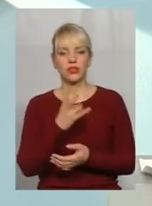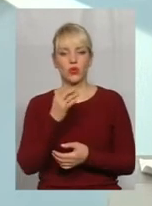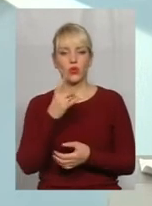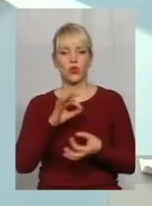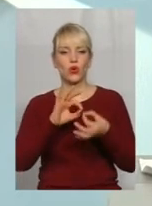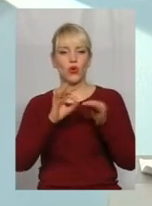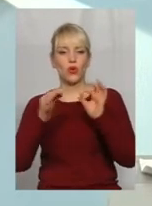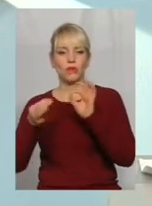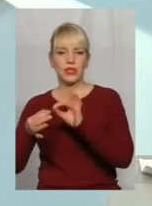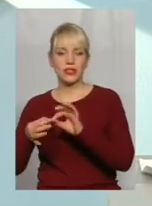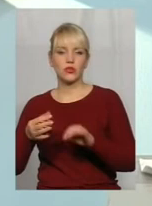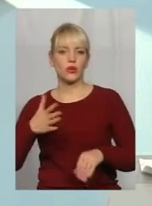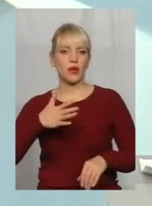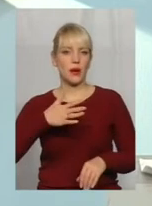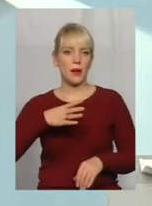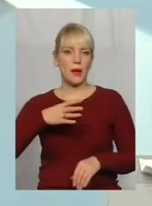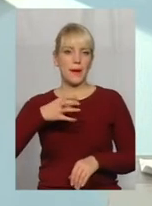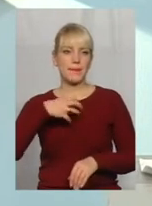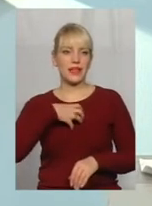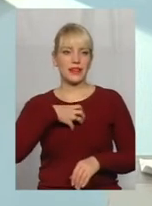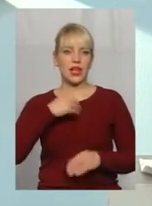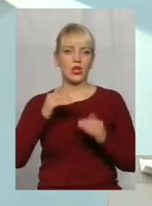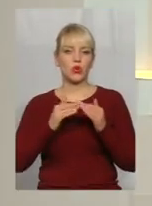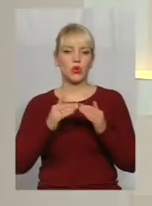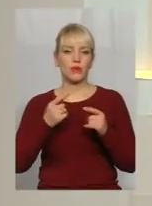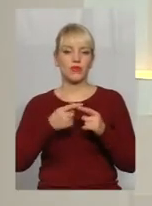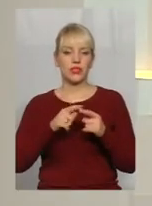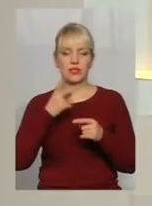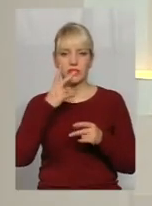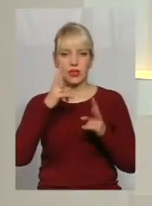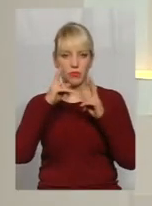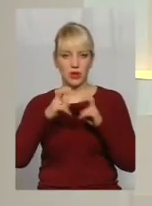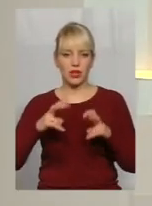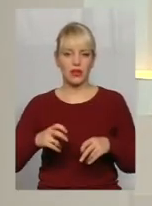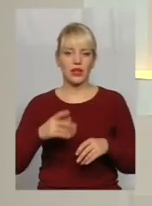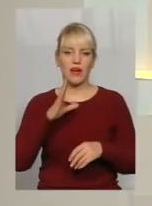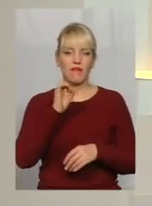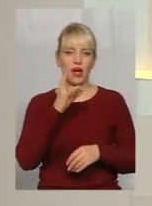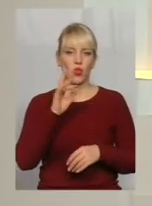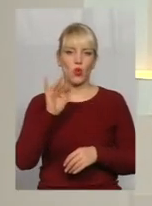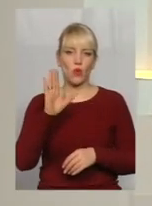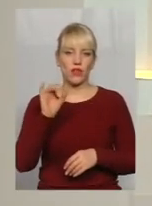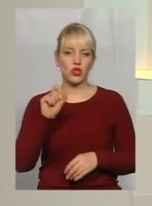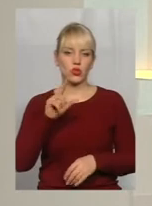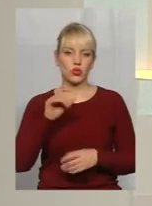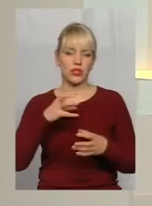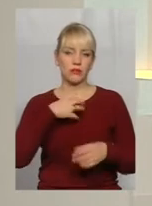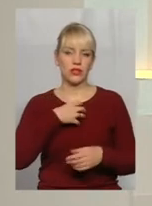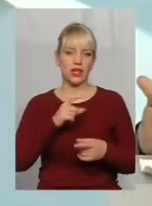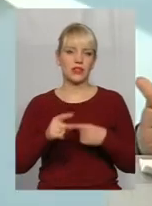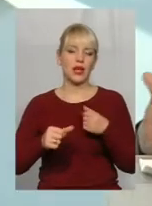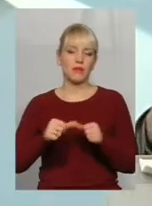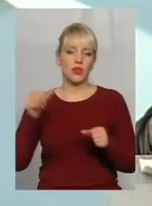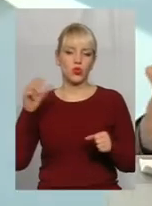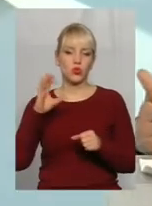медалі вдома в себе. Але вони переглянули це і в Ванкувері 2010-го 14 золотих медалей на минулих 100 чи